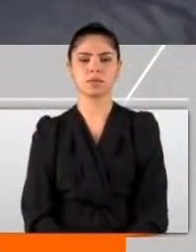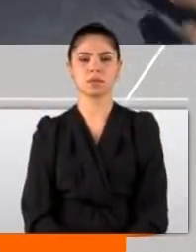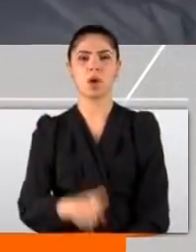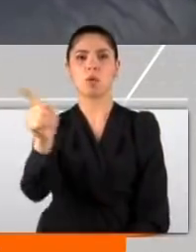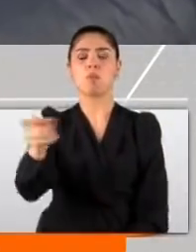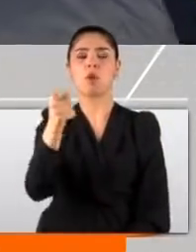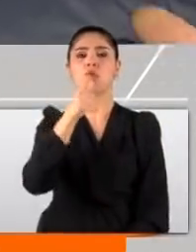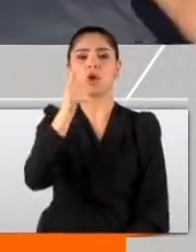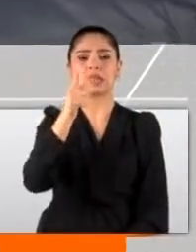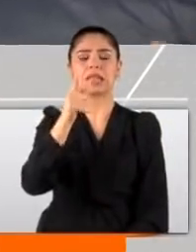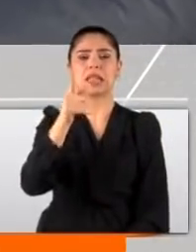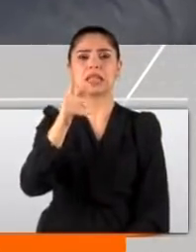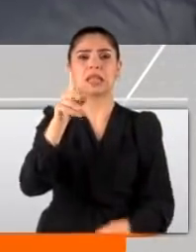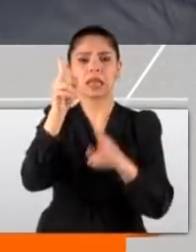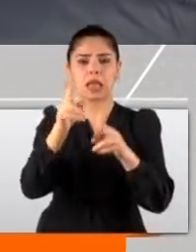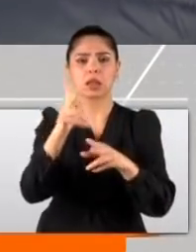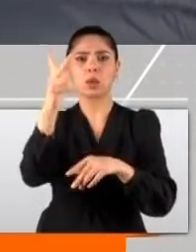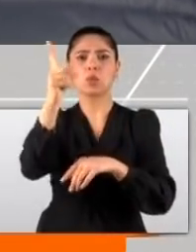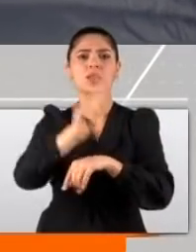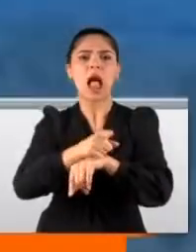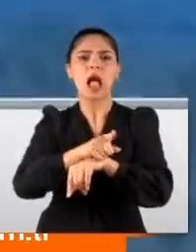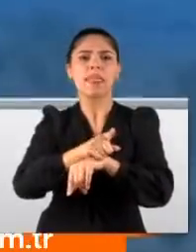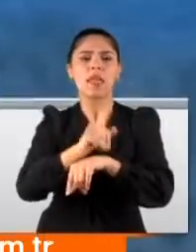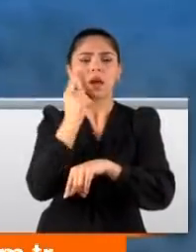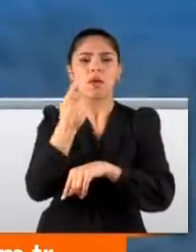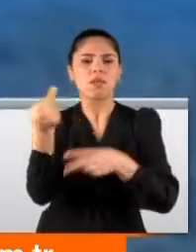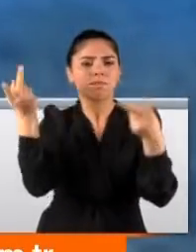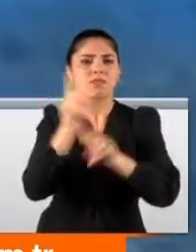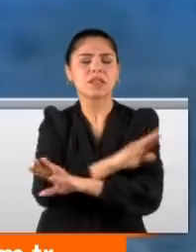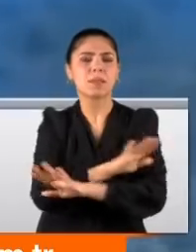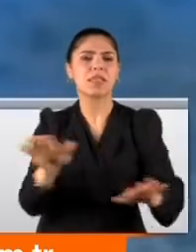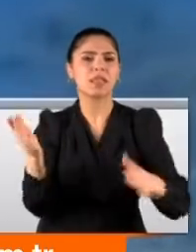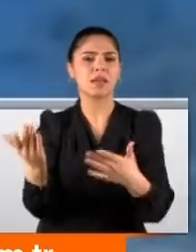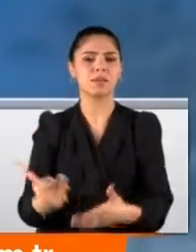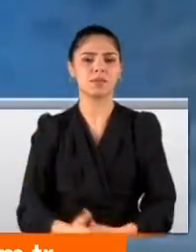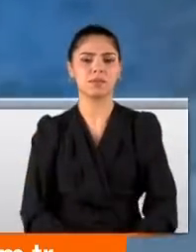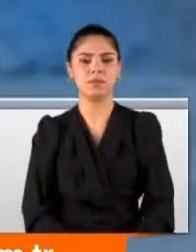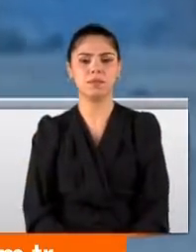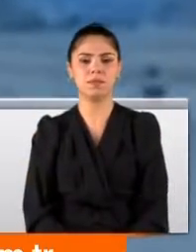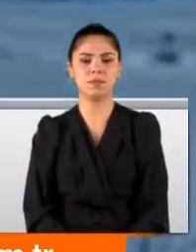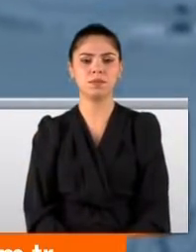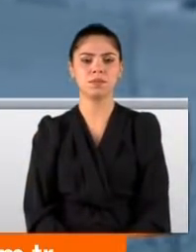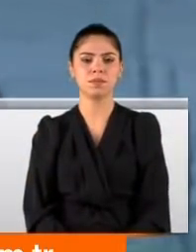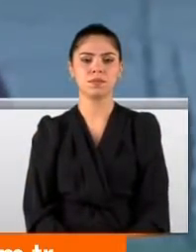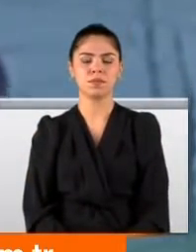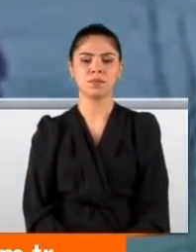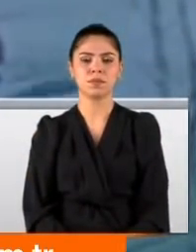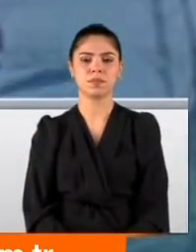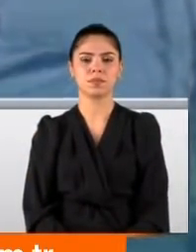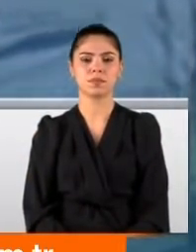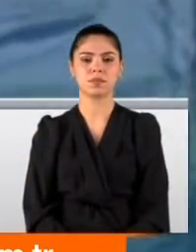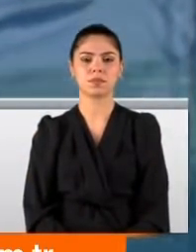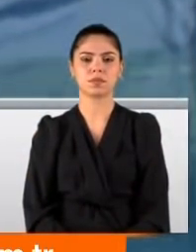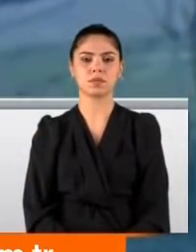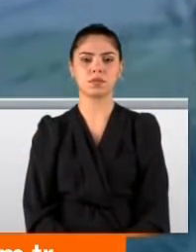tekneden çatırt diye bir ses gelmesi bir oldu. 3 saniyeli kolay ya, hepi topu. Çok alçak gidiyordu, ben ona el bile salladım. 5 dakika aradan geçmedi, geldim, baktım